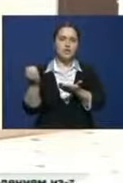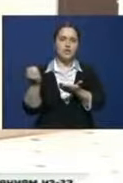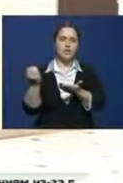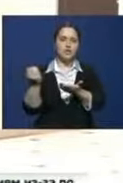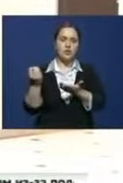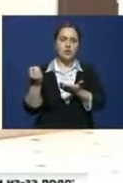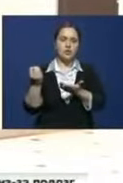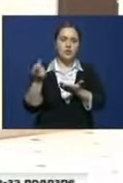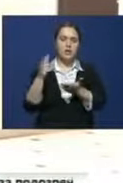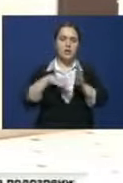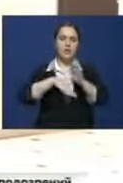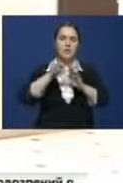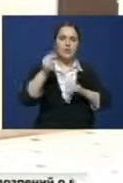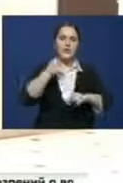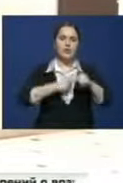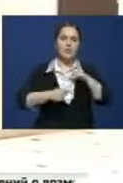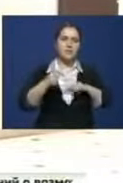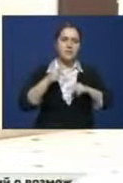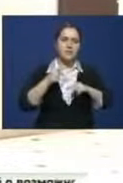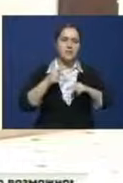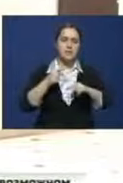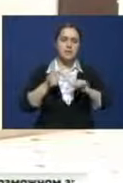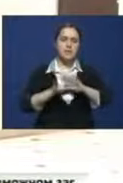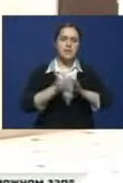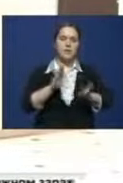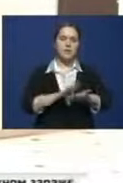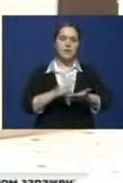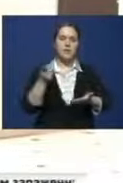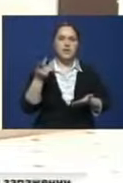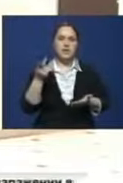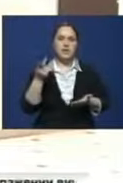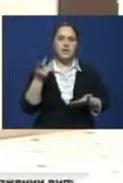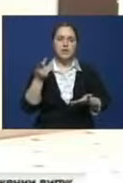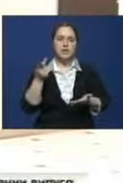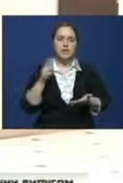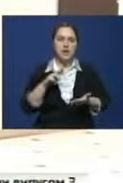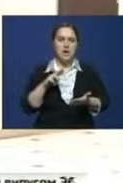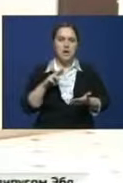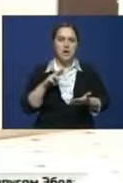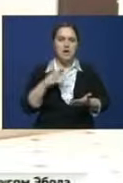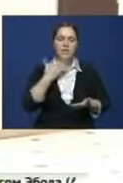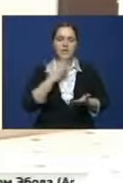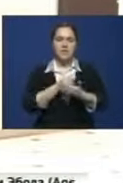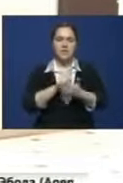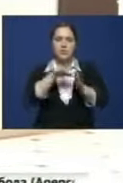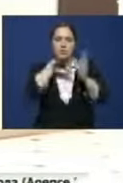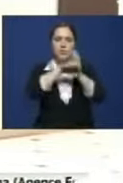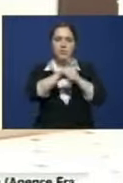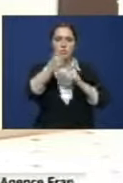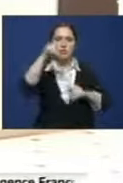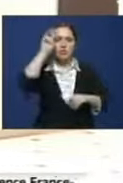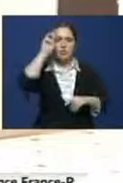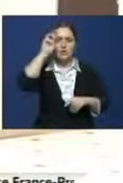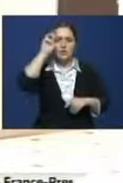и для улучшения бизнес-климата, для продвижения наших интересов в других государствах и,